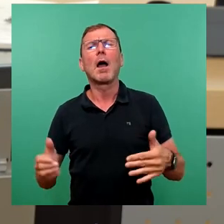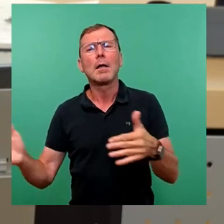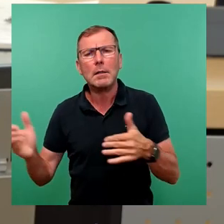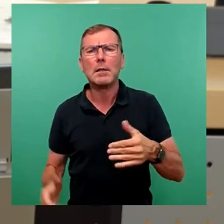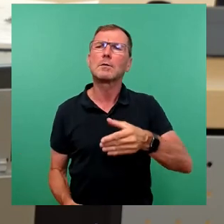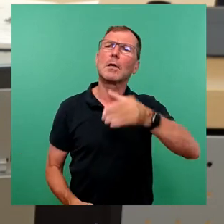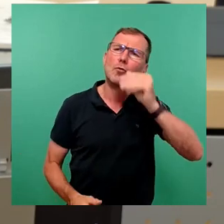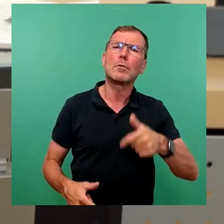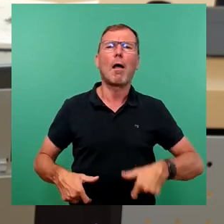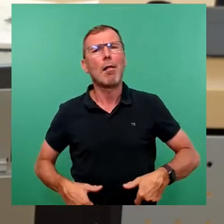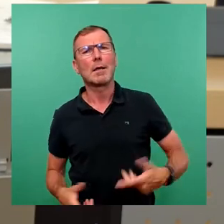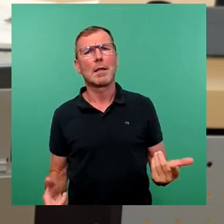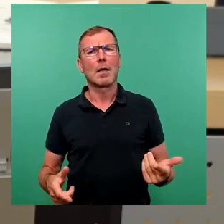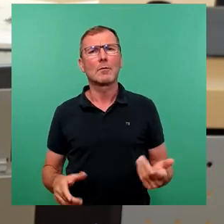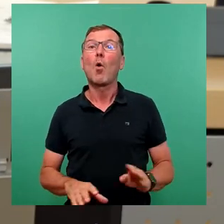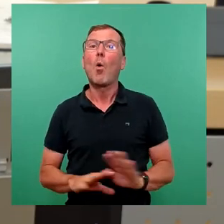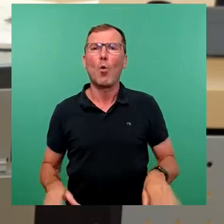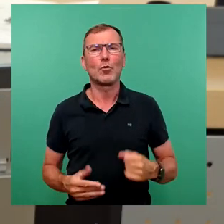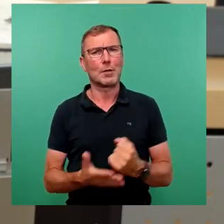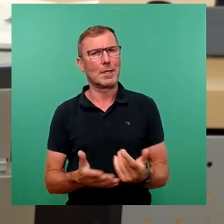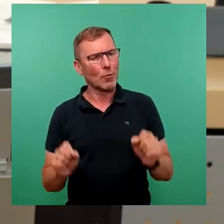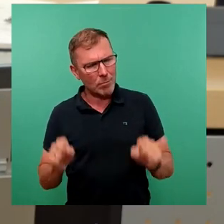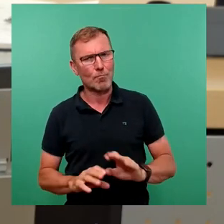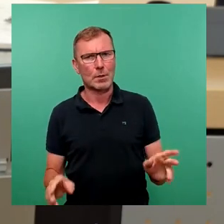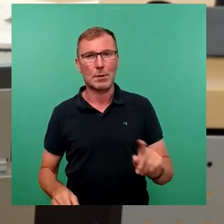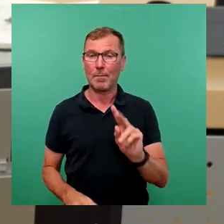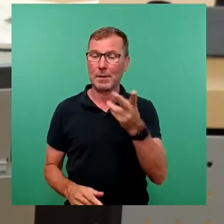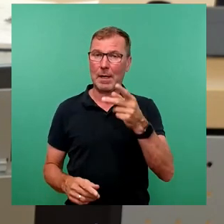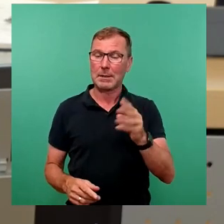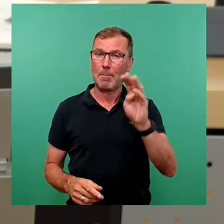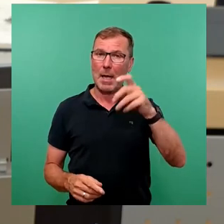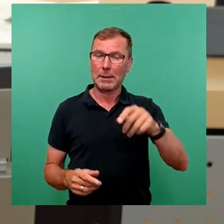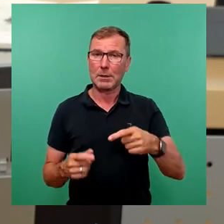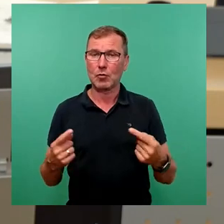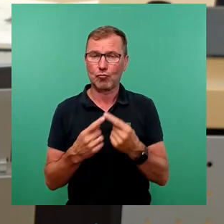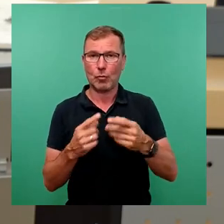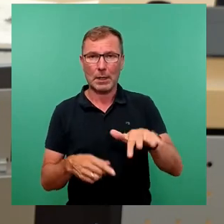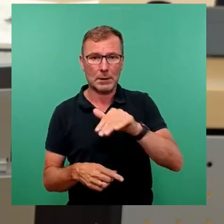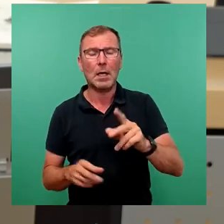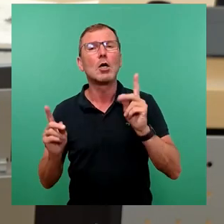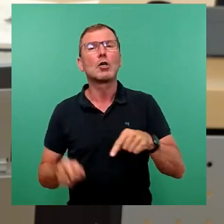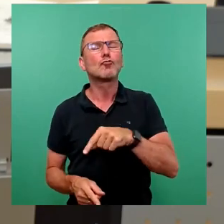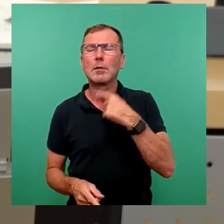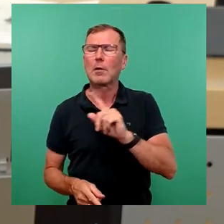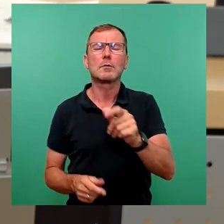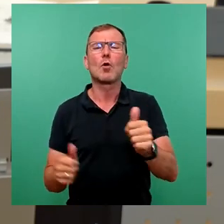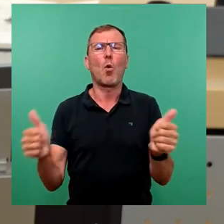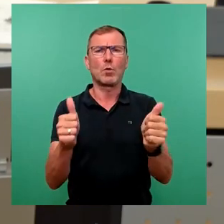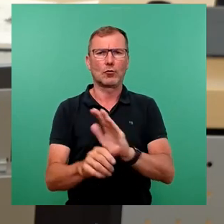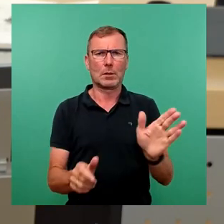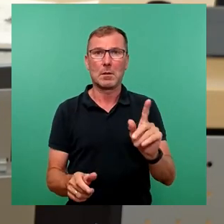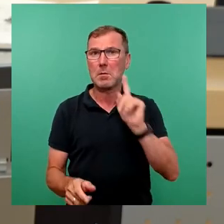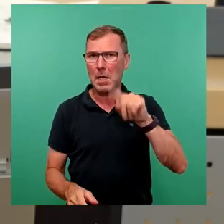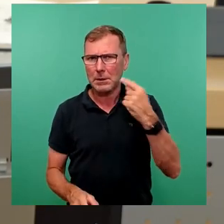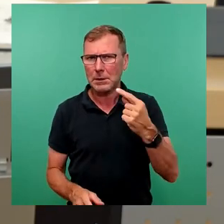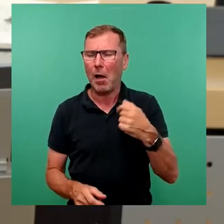Völlig ungenehmigt. Zweitens, im BRN-Streit Stadt versus die Partei attestiere ich ein klares Unentschieden. Vielleicht machen wir nächstes Jahr das